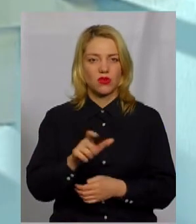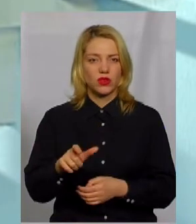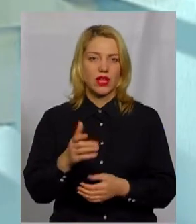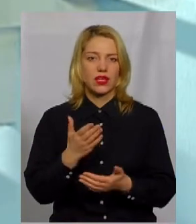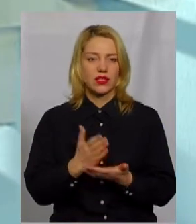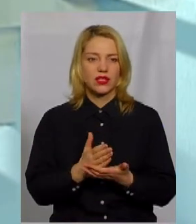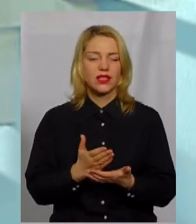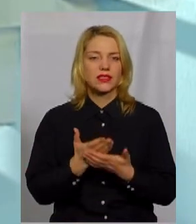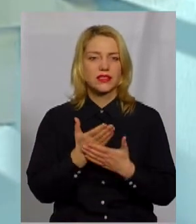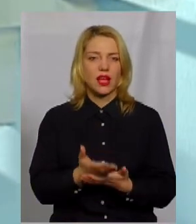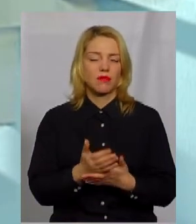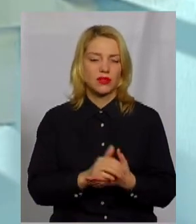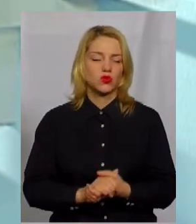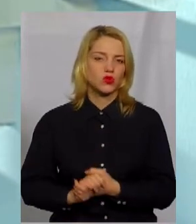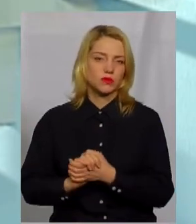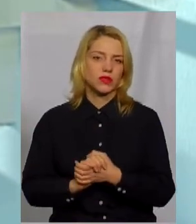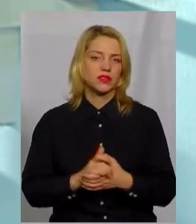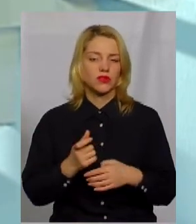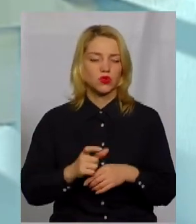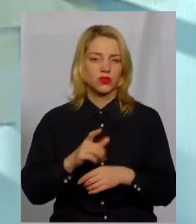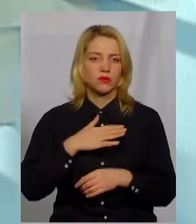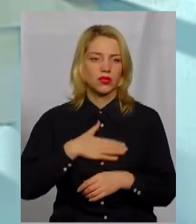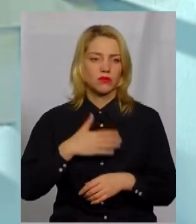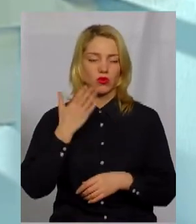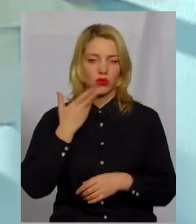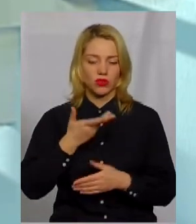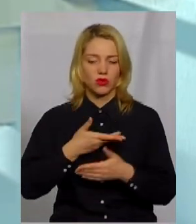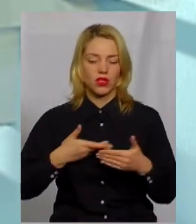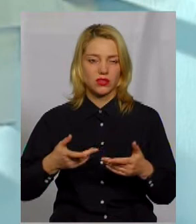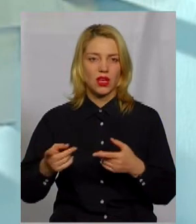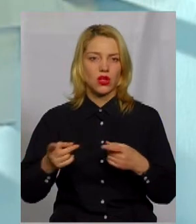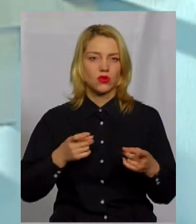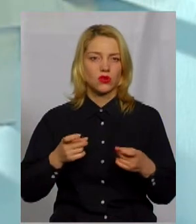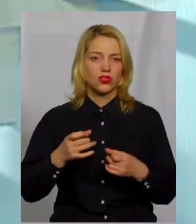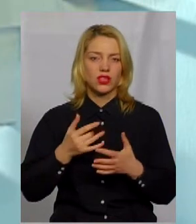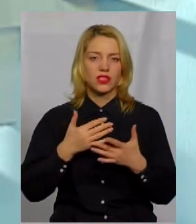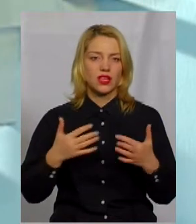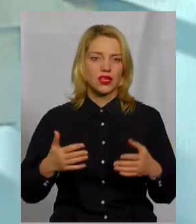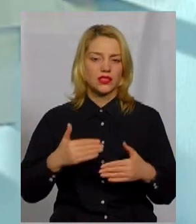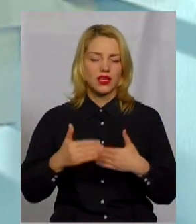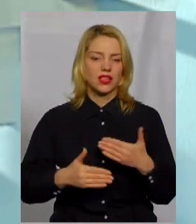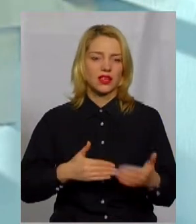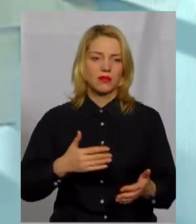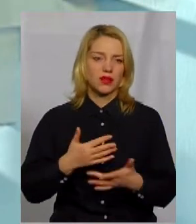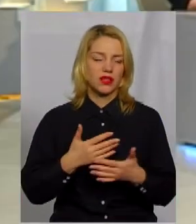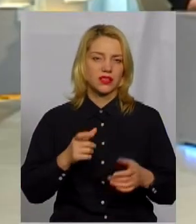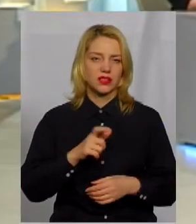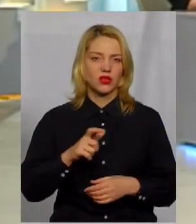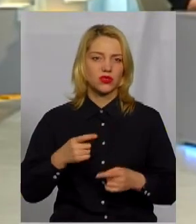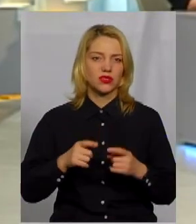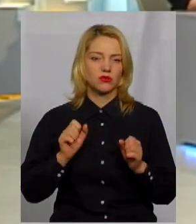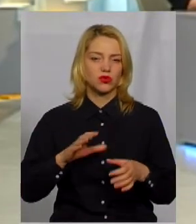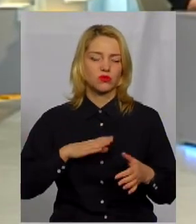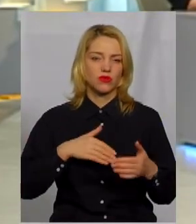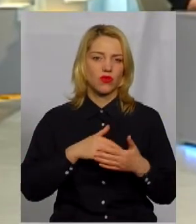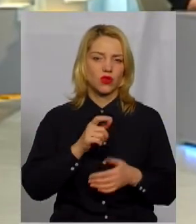запит в суспільство, і дуже приємно, коли до нас долучаються на різних етапах і різні люди. Це можуть бути і